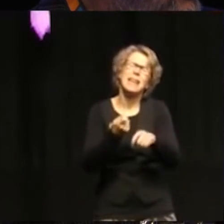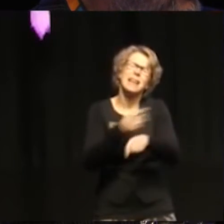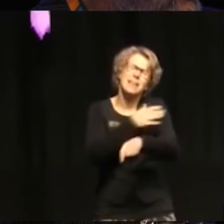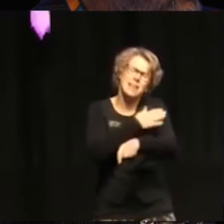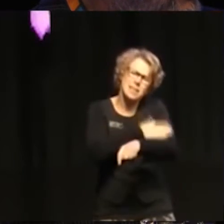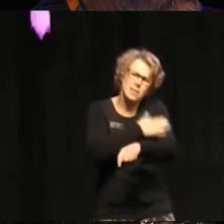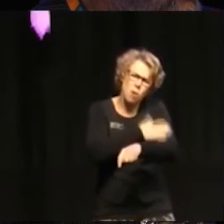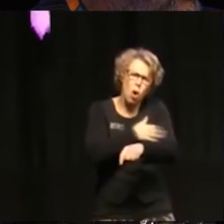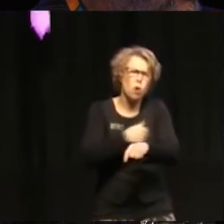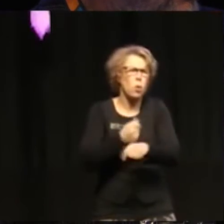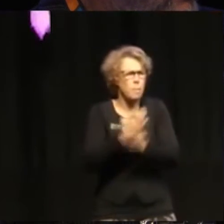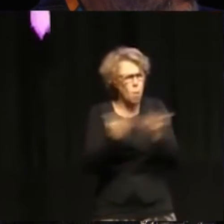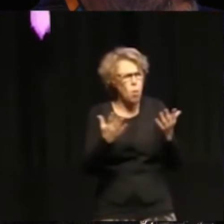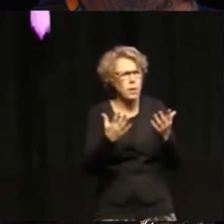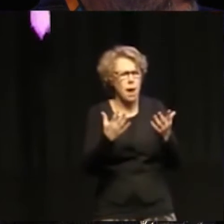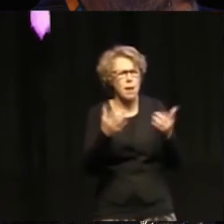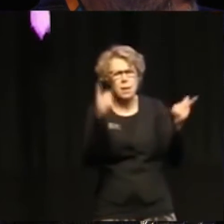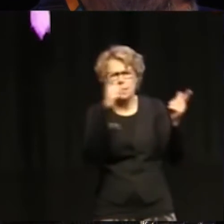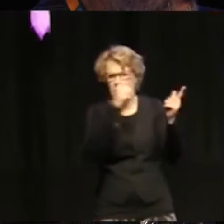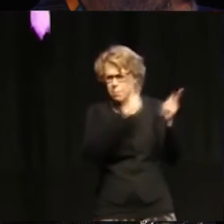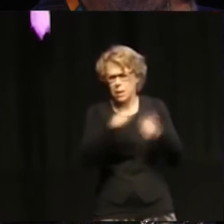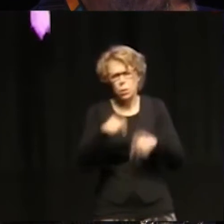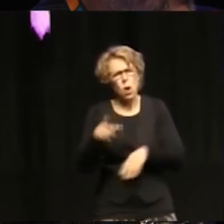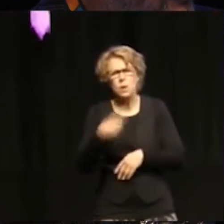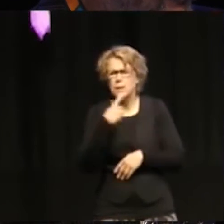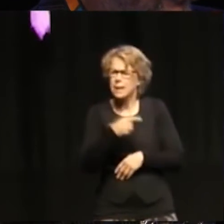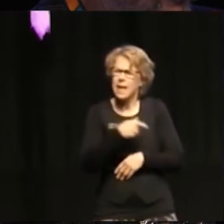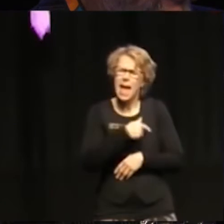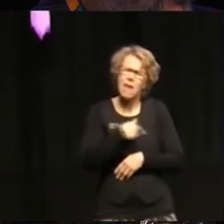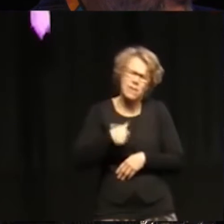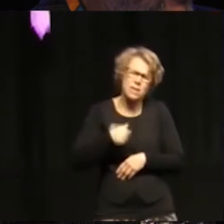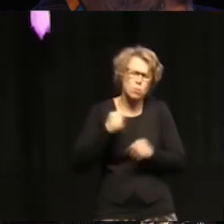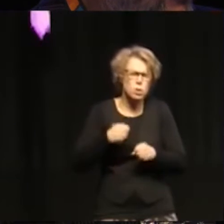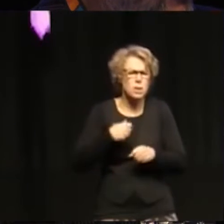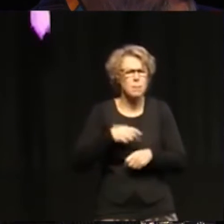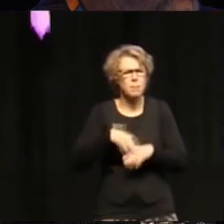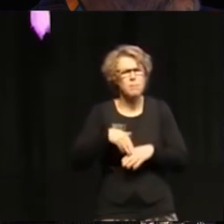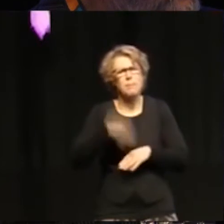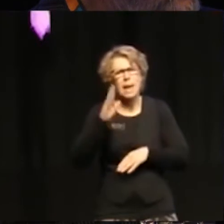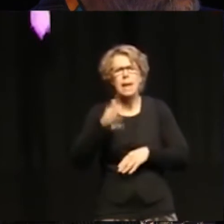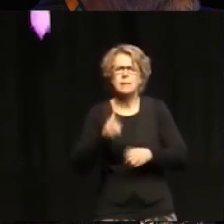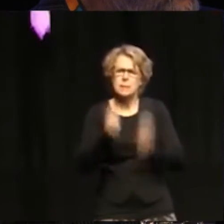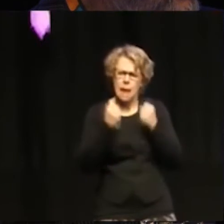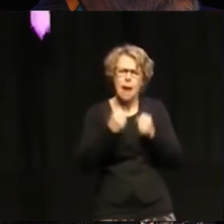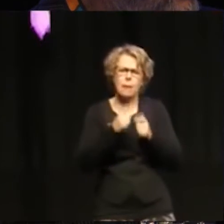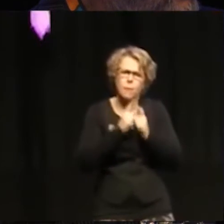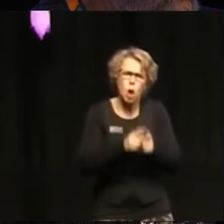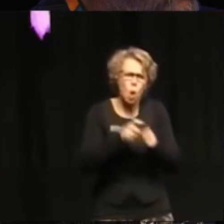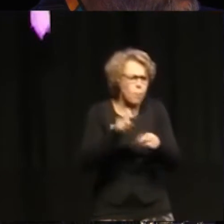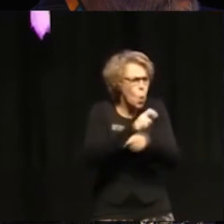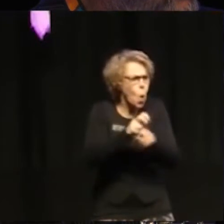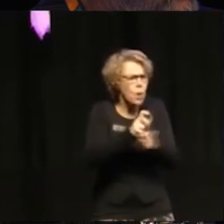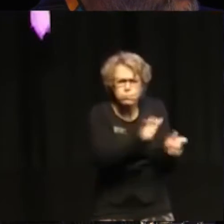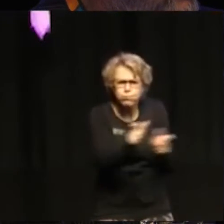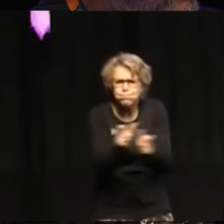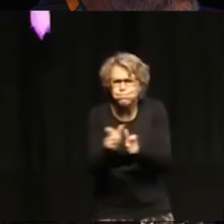would have liked to see stronger language of monitoring and accountability. However, when we fully understand how human